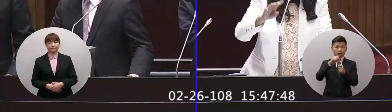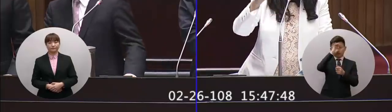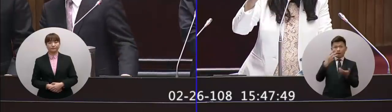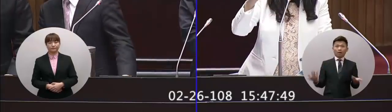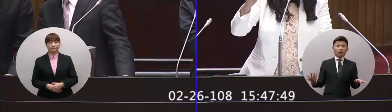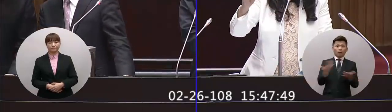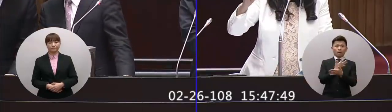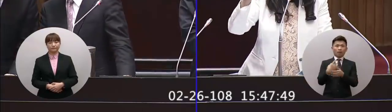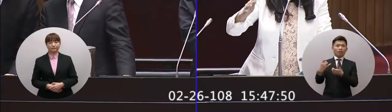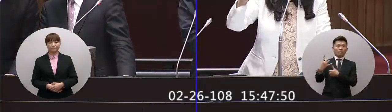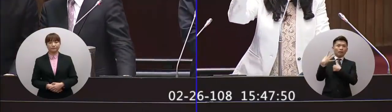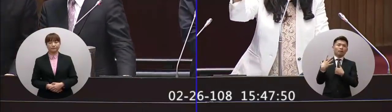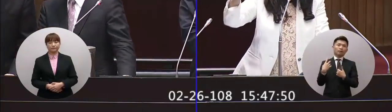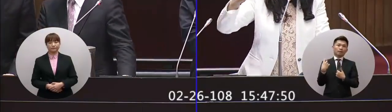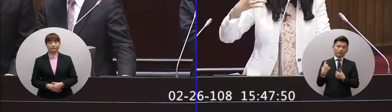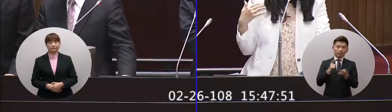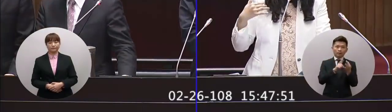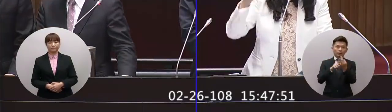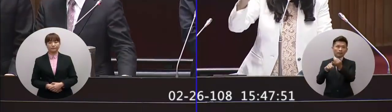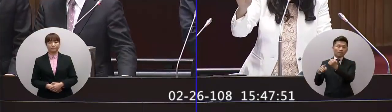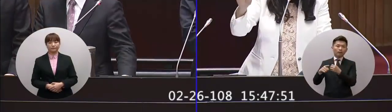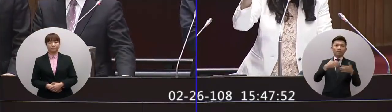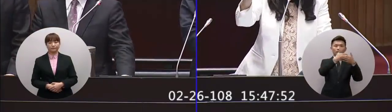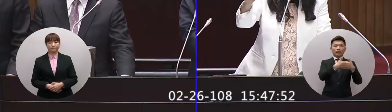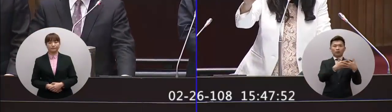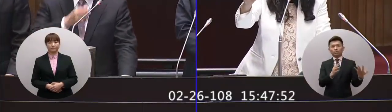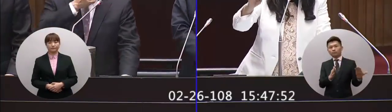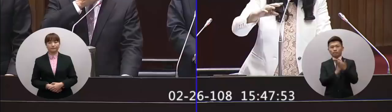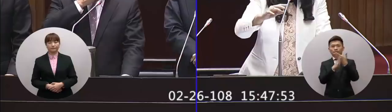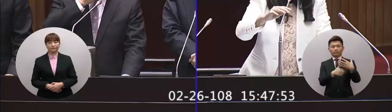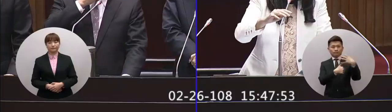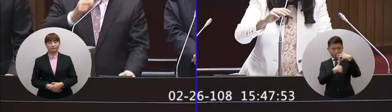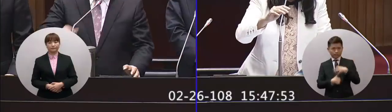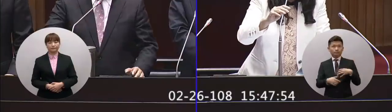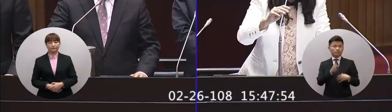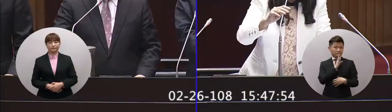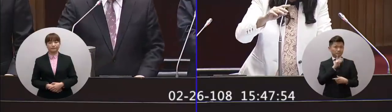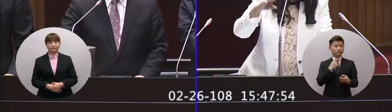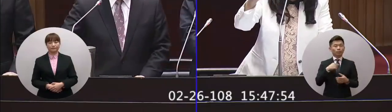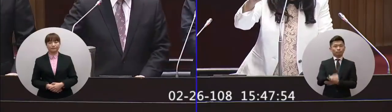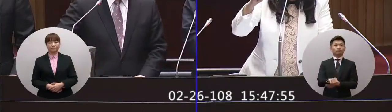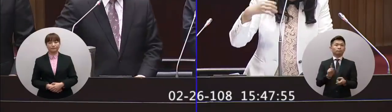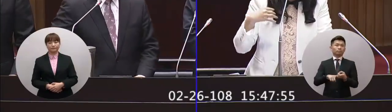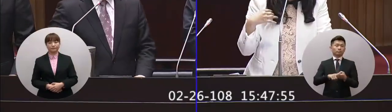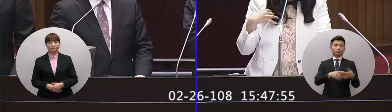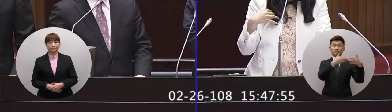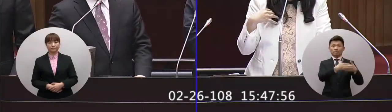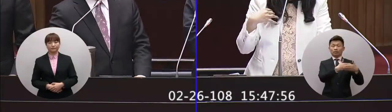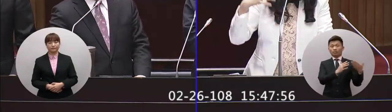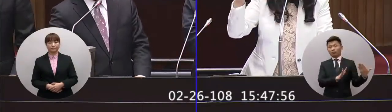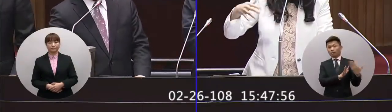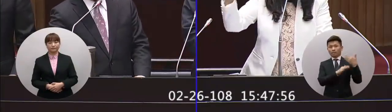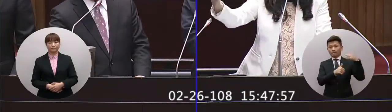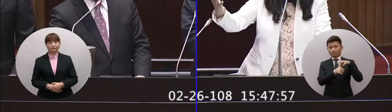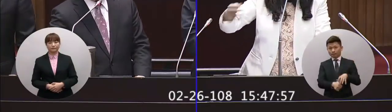除在外這些你要講都是大陸打壓我們沒有錯我承認但是院長大陸打壓我們以後